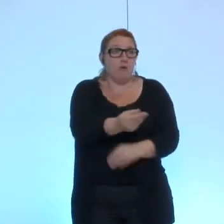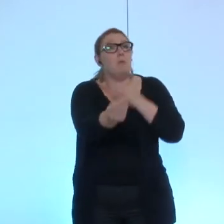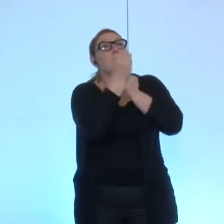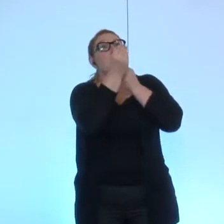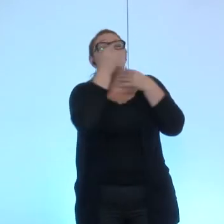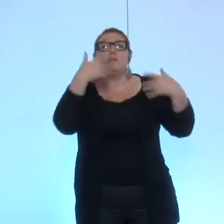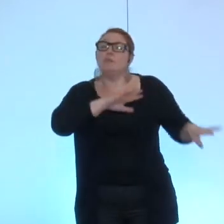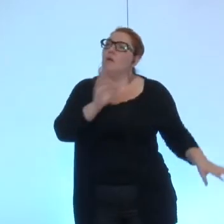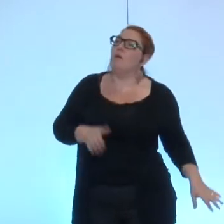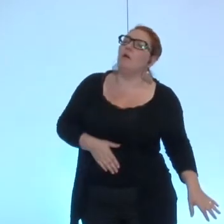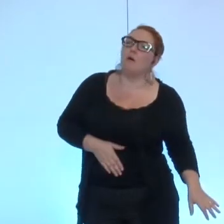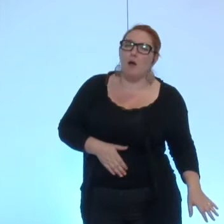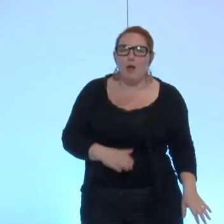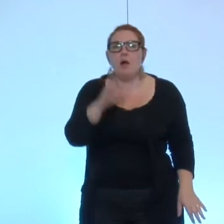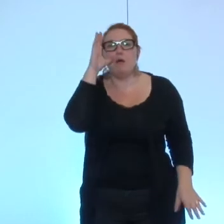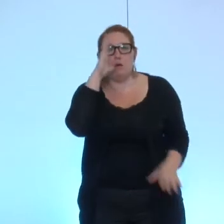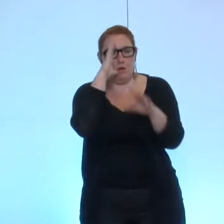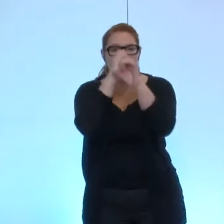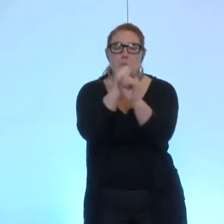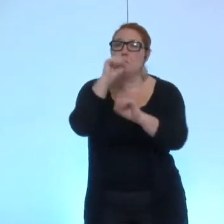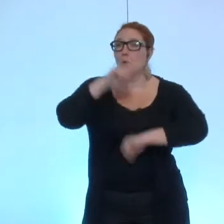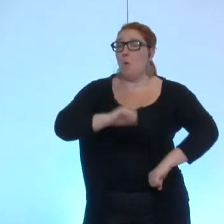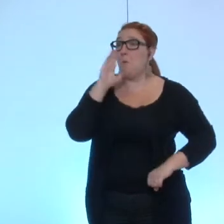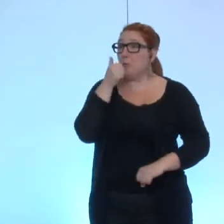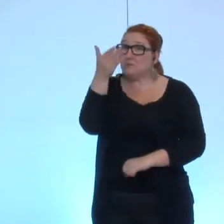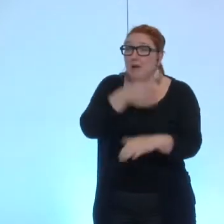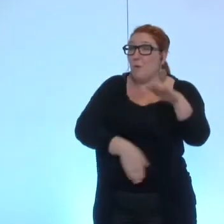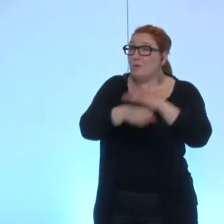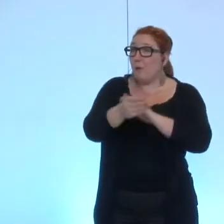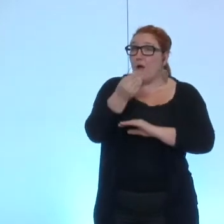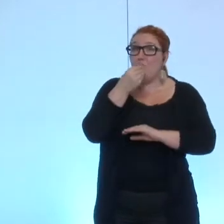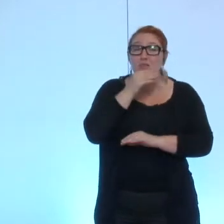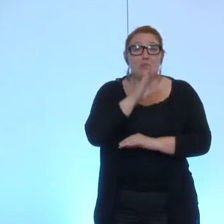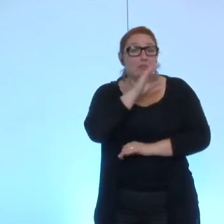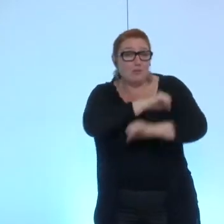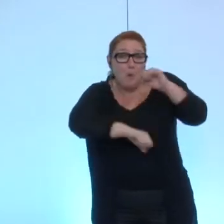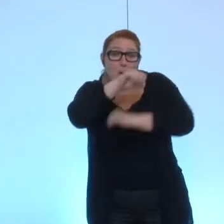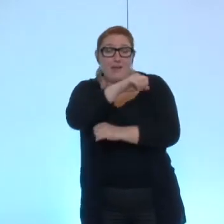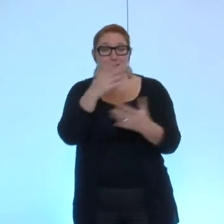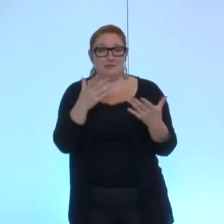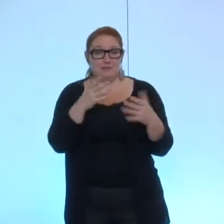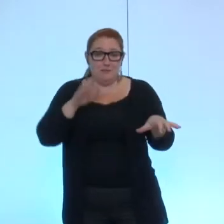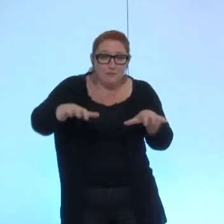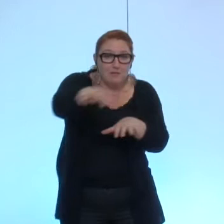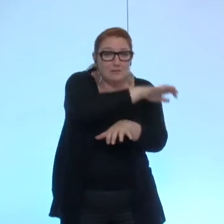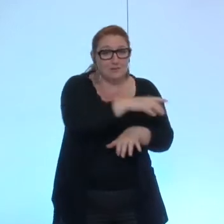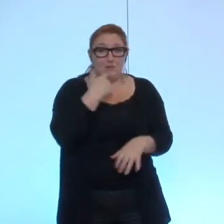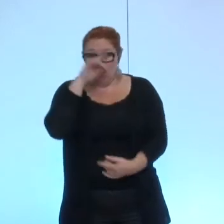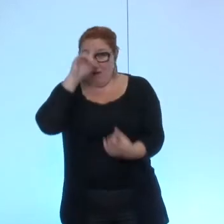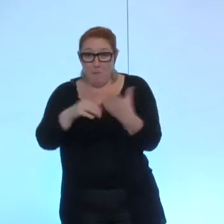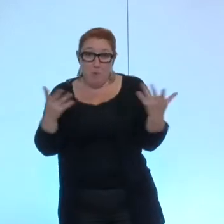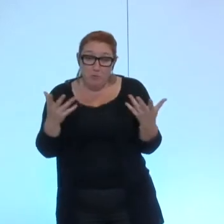ça a l'origine de la mise en place des cantines donc il s'agissait de garder les enfants à l'école